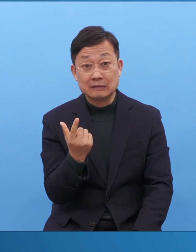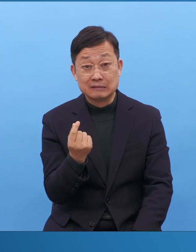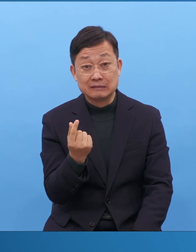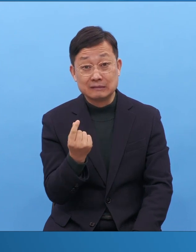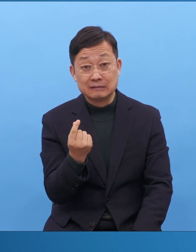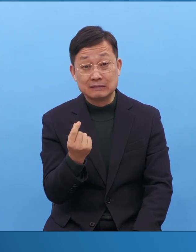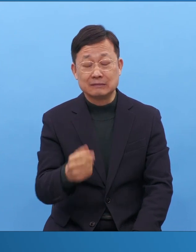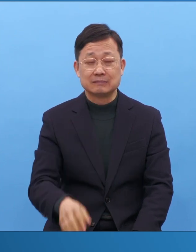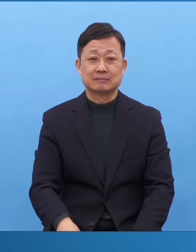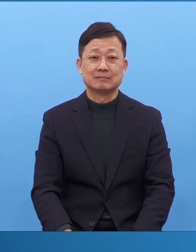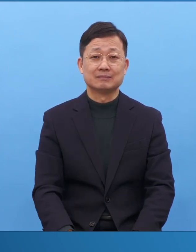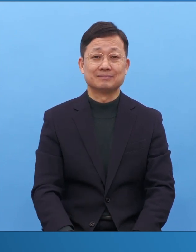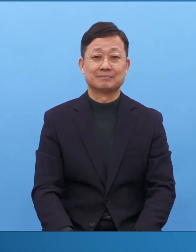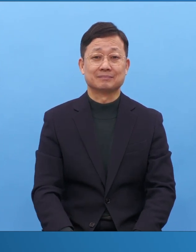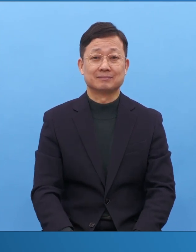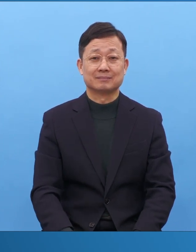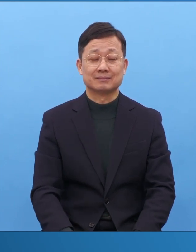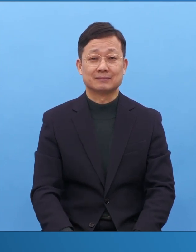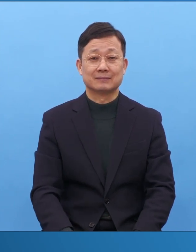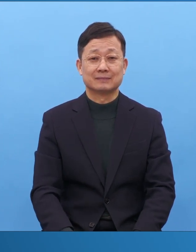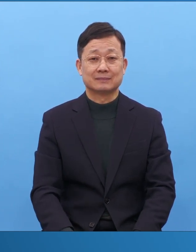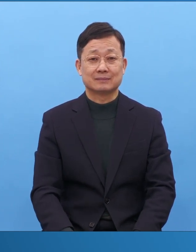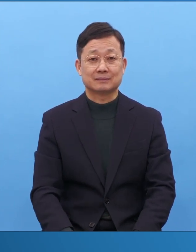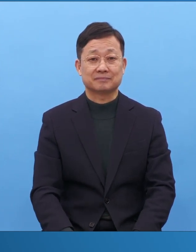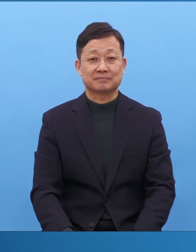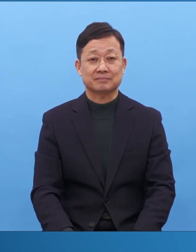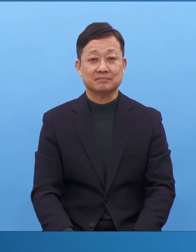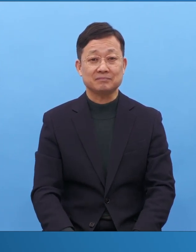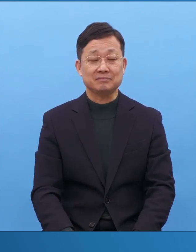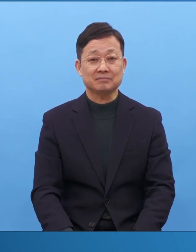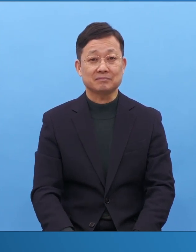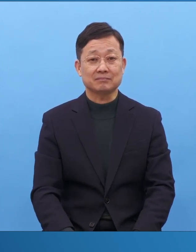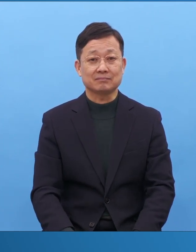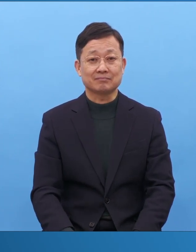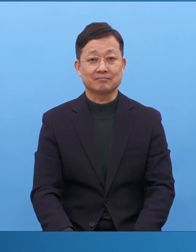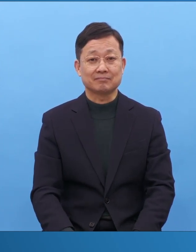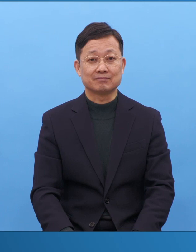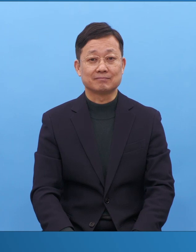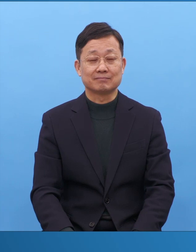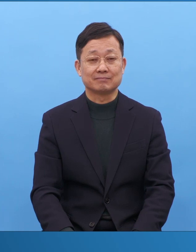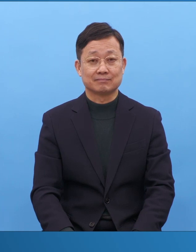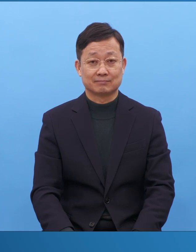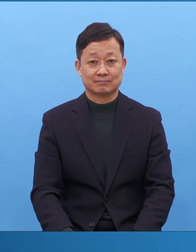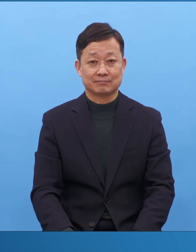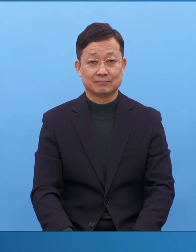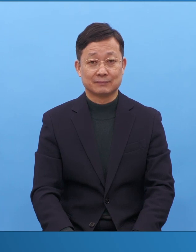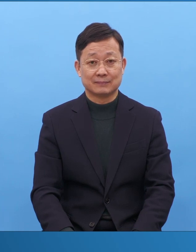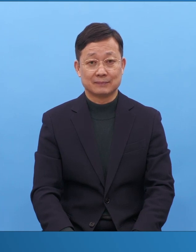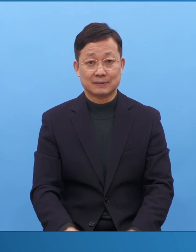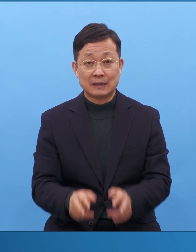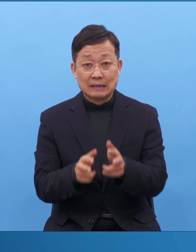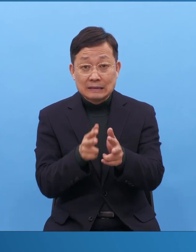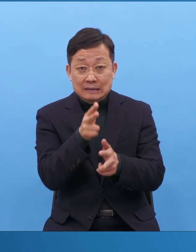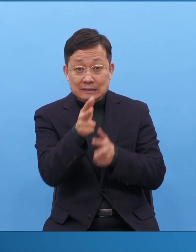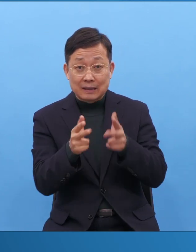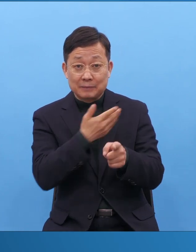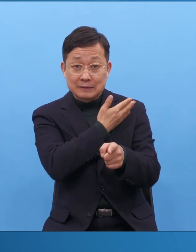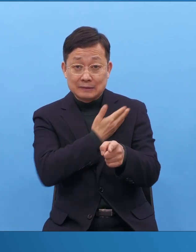그래서 우리가 지금 산업인은 빛의 경제를 회복해야 하는